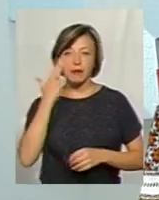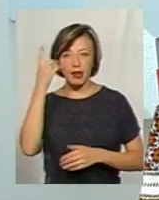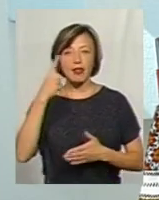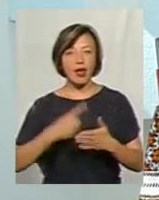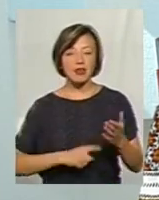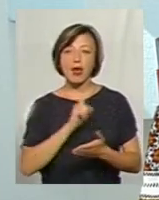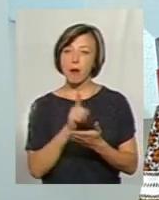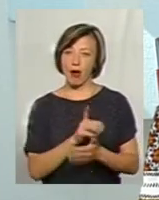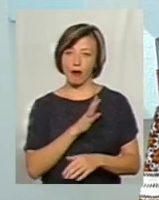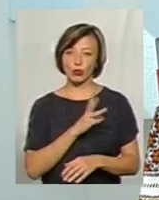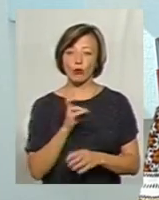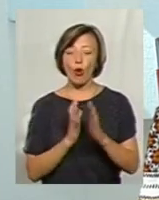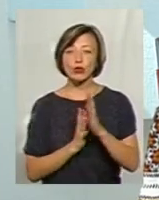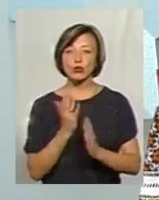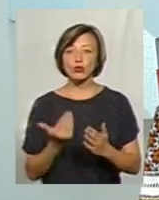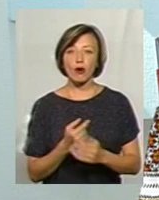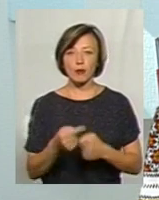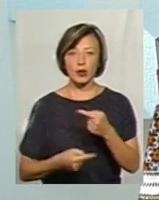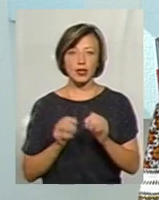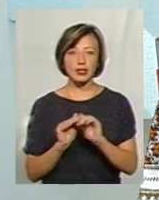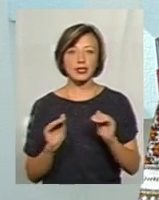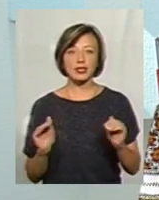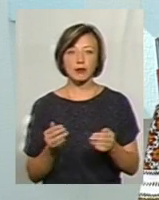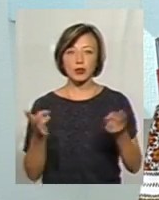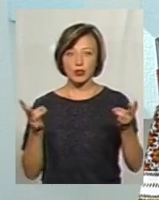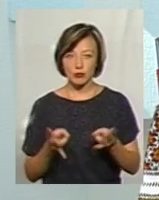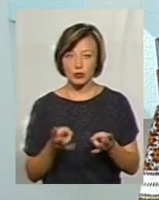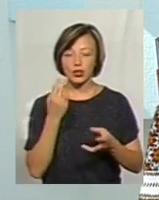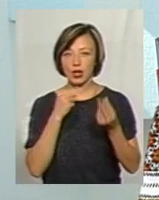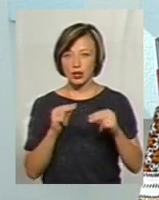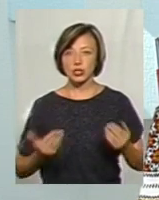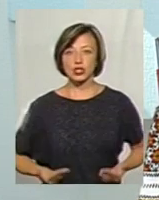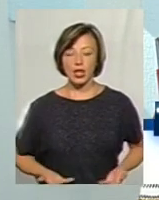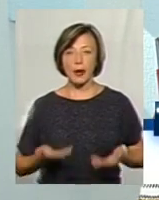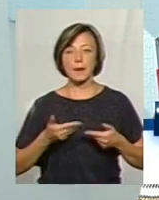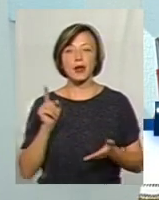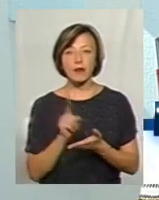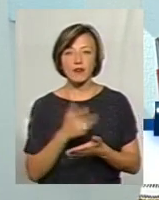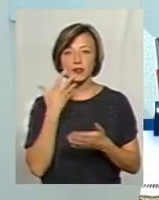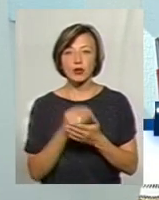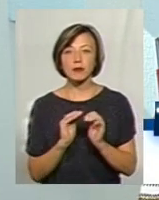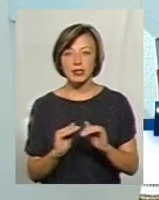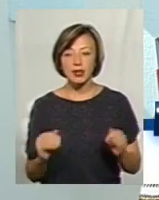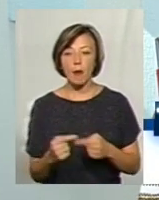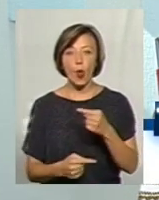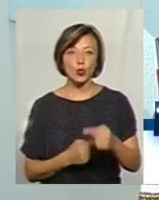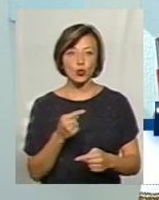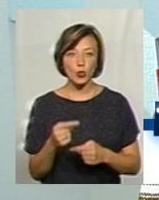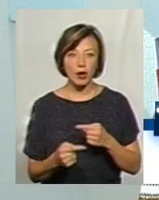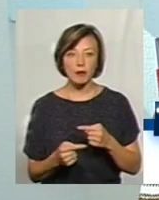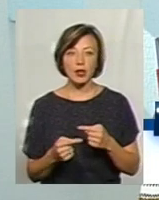надія має бути, бо ростуть нові покоління, ростуть діти, які потребують кращого життя. І ми повинні своїм дітям, своїм внукам,